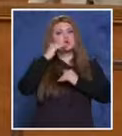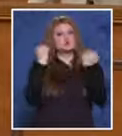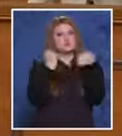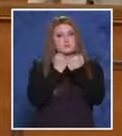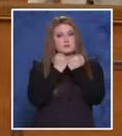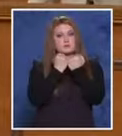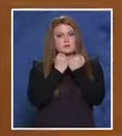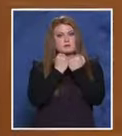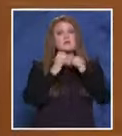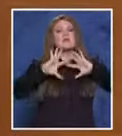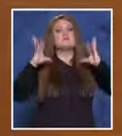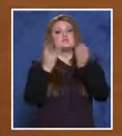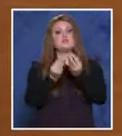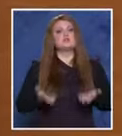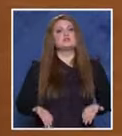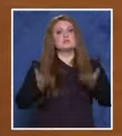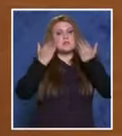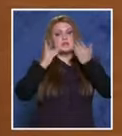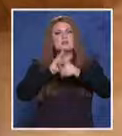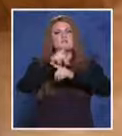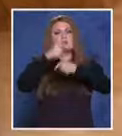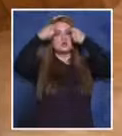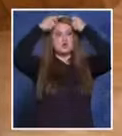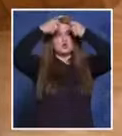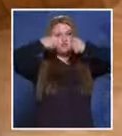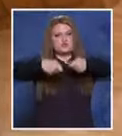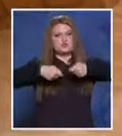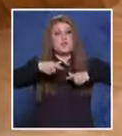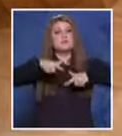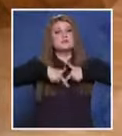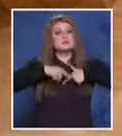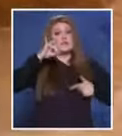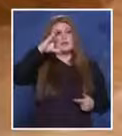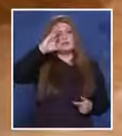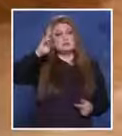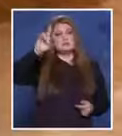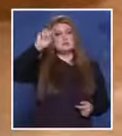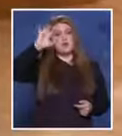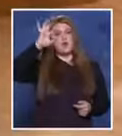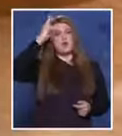си място. Пристав! Всички да станат в Лиза, почитаемия седя Искра Онсова и прокуратурата.